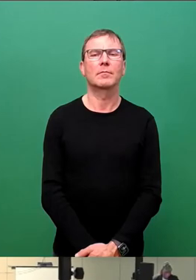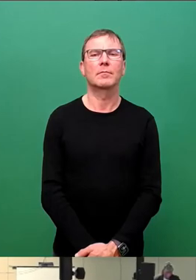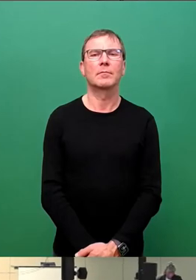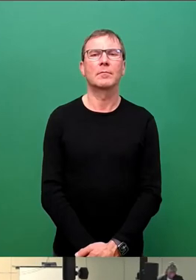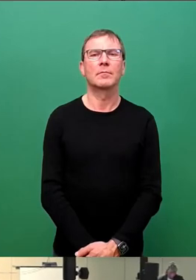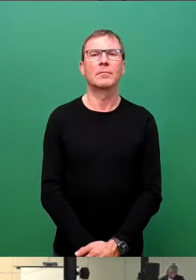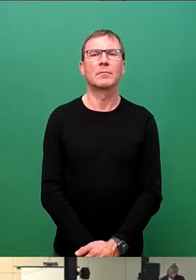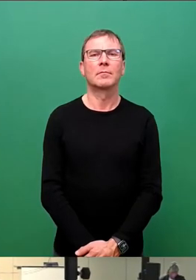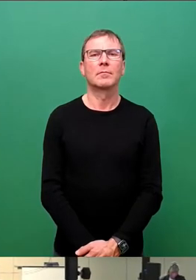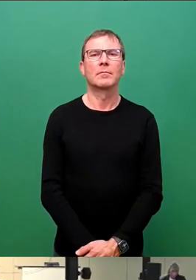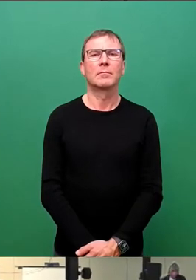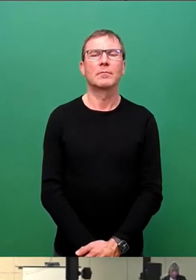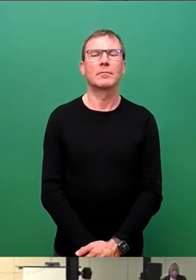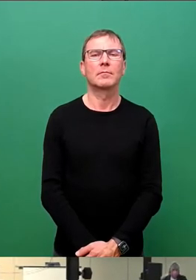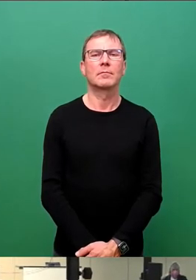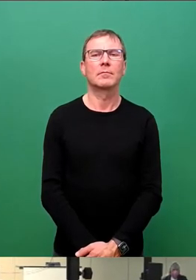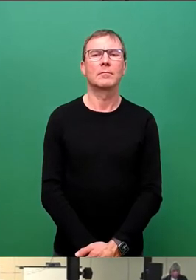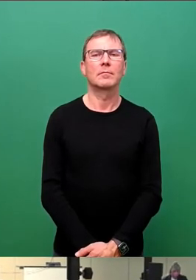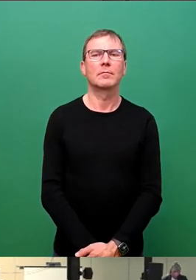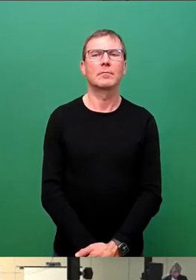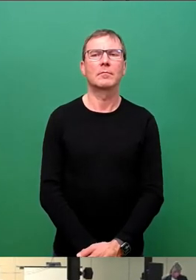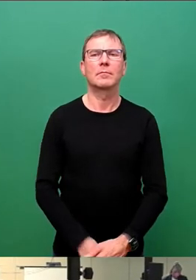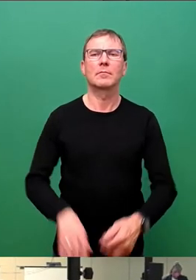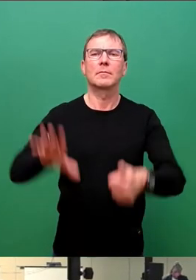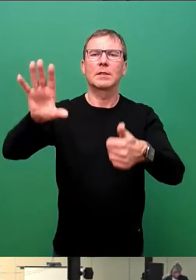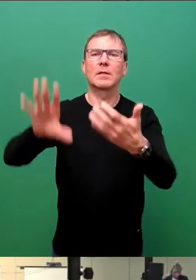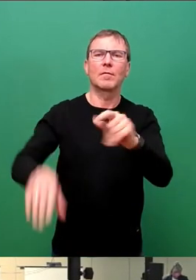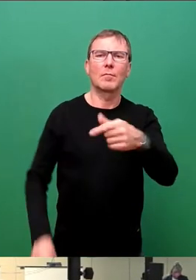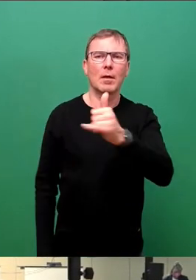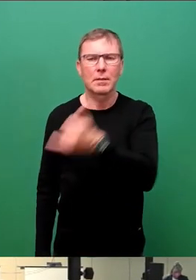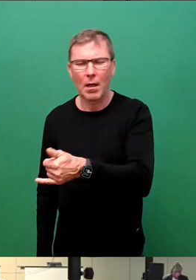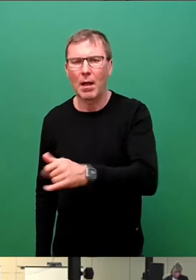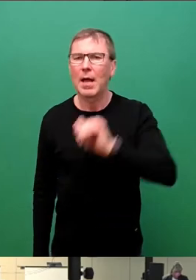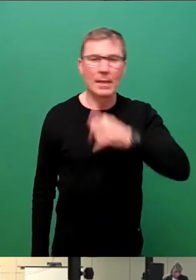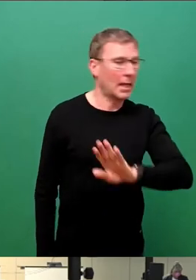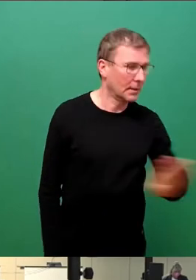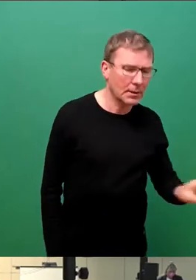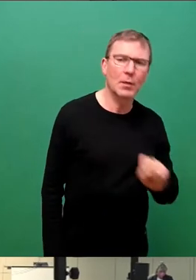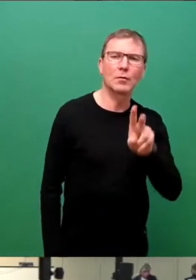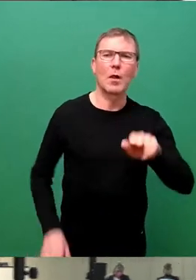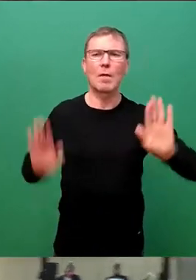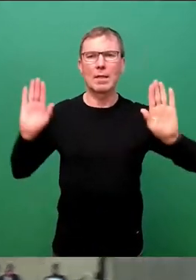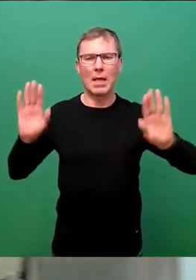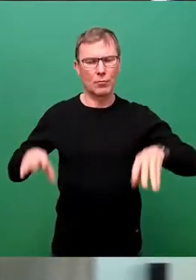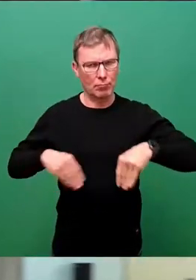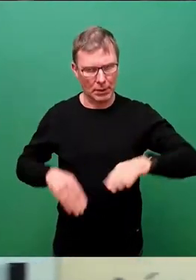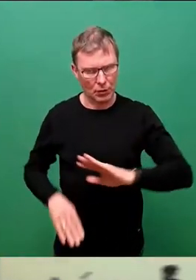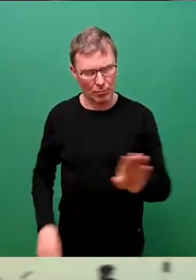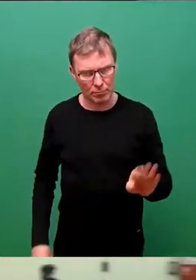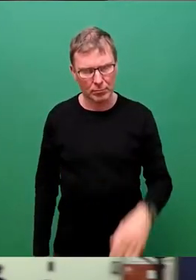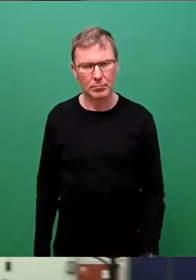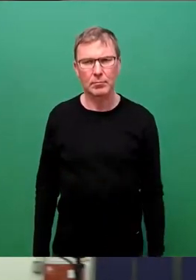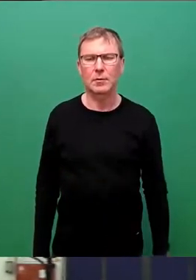Gegenstimmen? 56 Ja, keine Nein, 12 Enthaltungen, so angenommen. Wir kommen zu